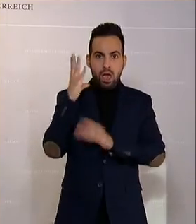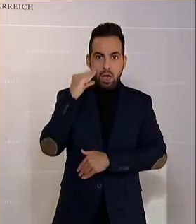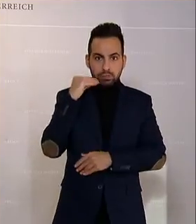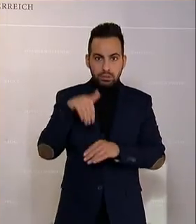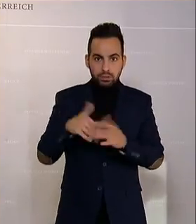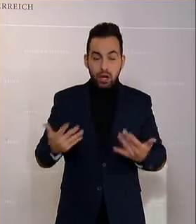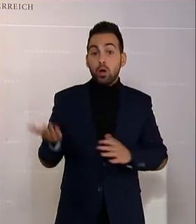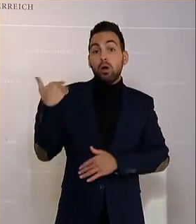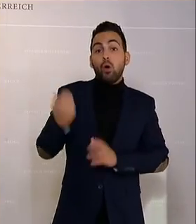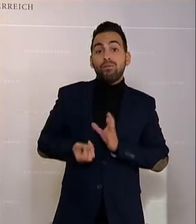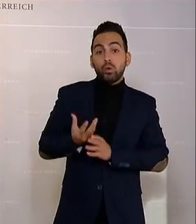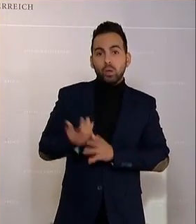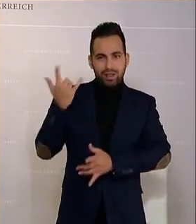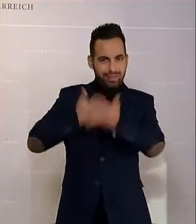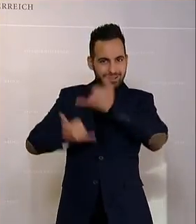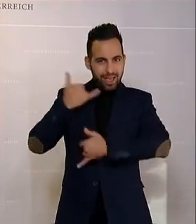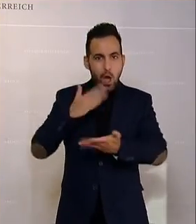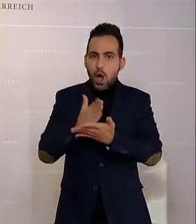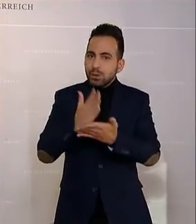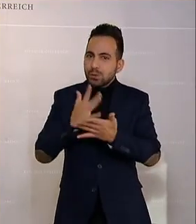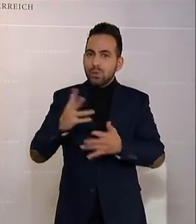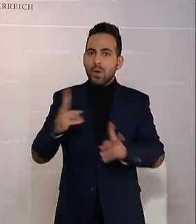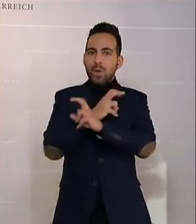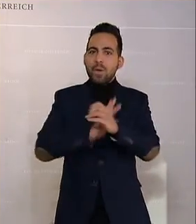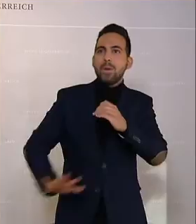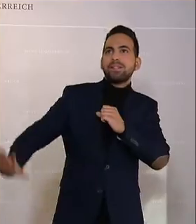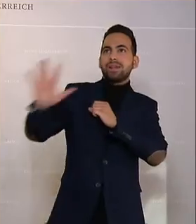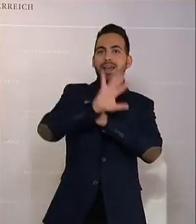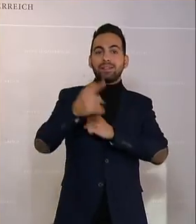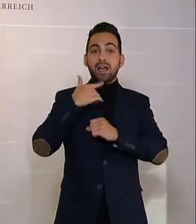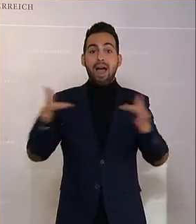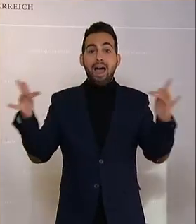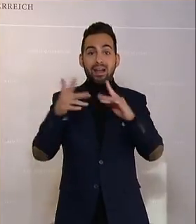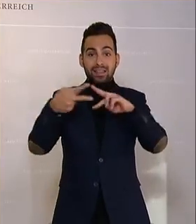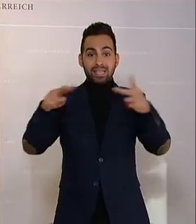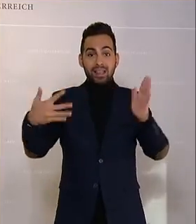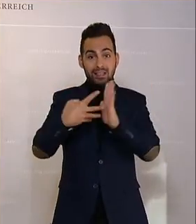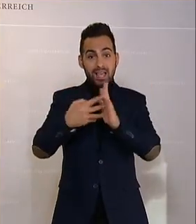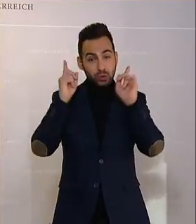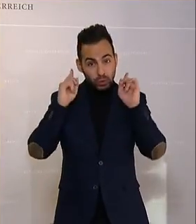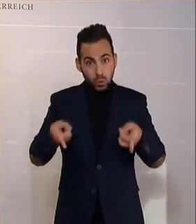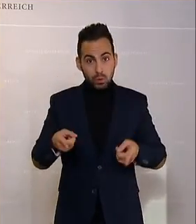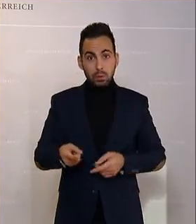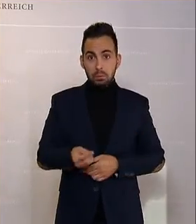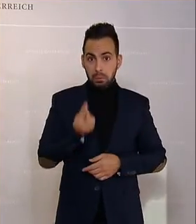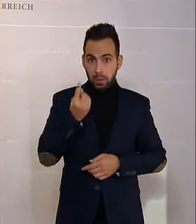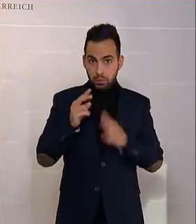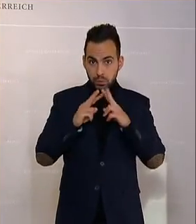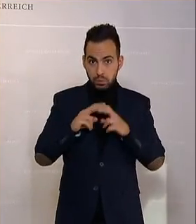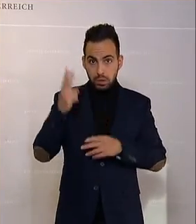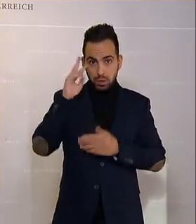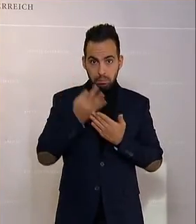im Frühling letzten Jahres eine flächendeckende Antikörpertestung gefordert. Der Einzige, der eine kleine Studie gemacht hat, war der Herr